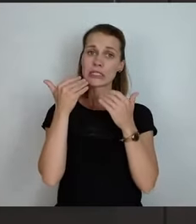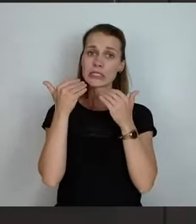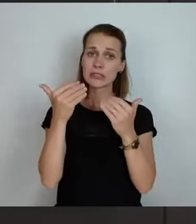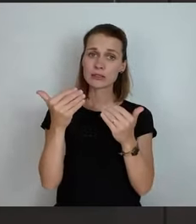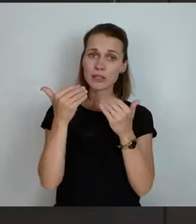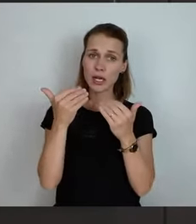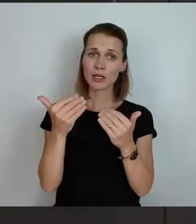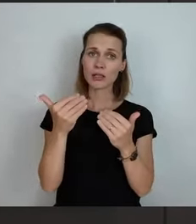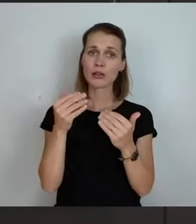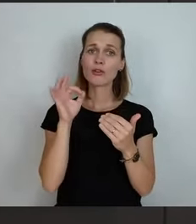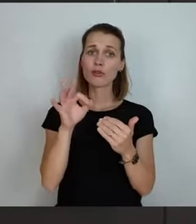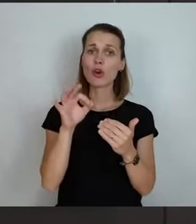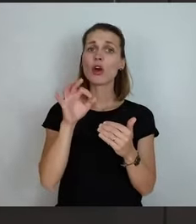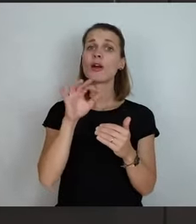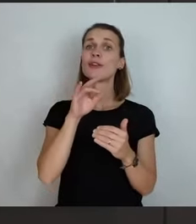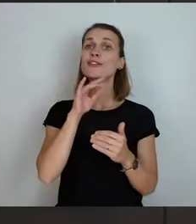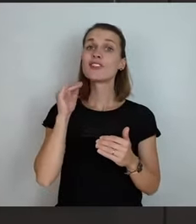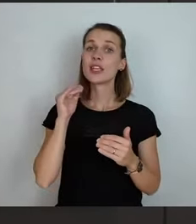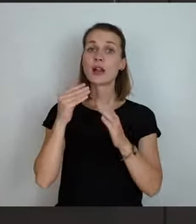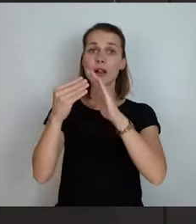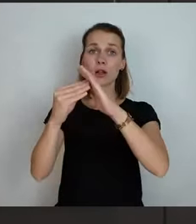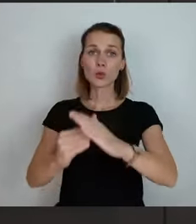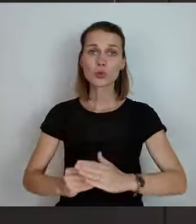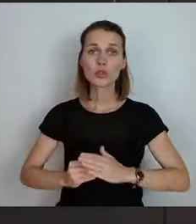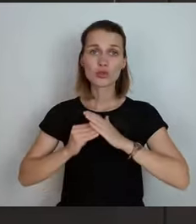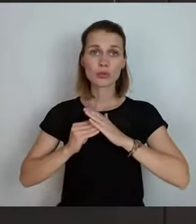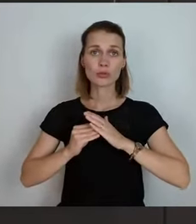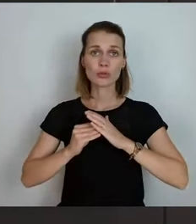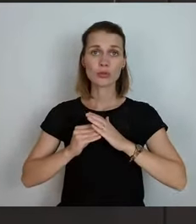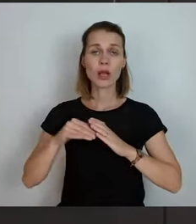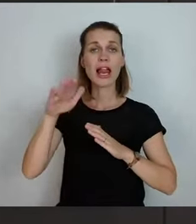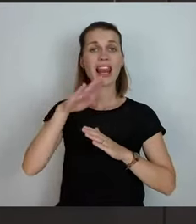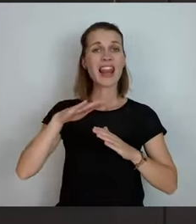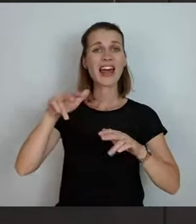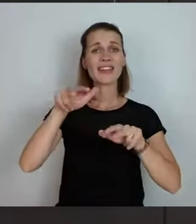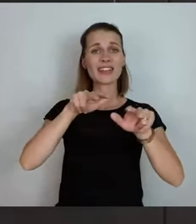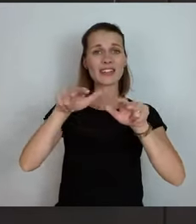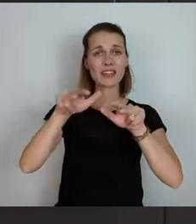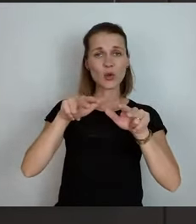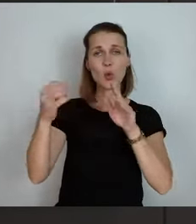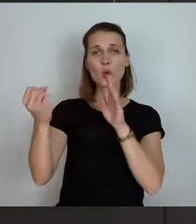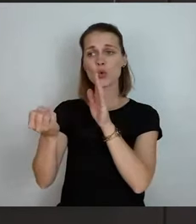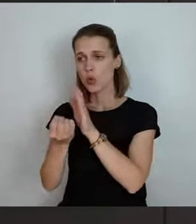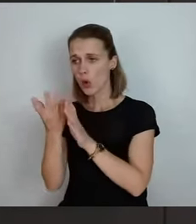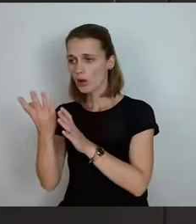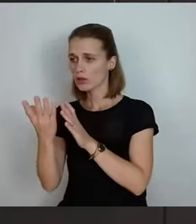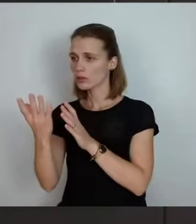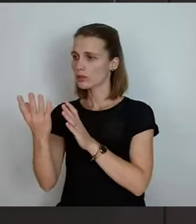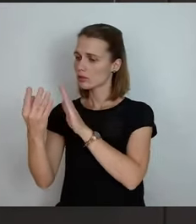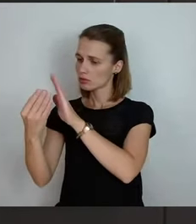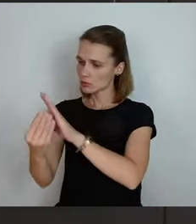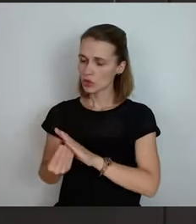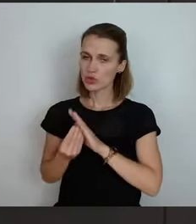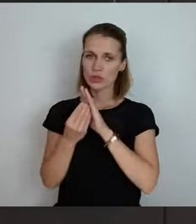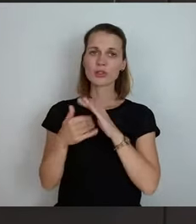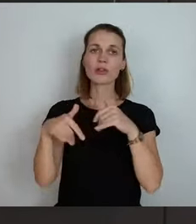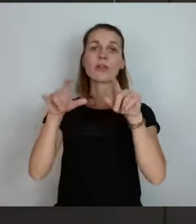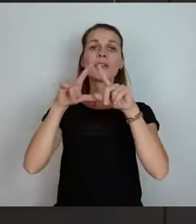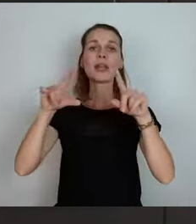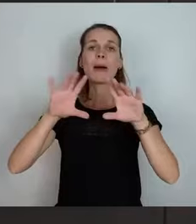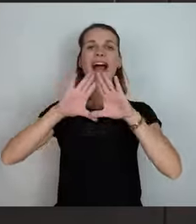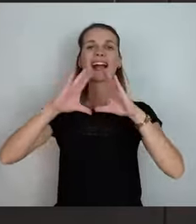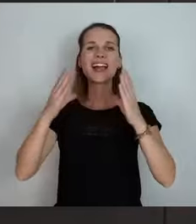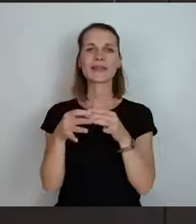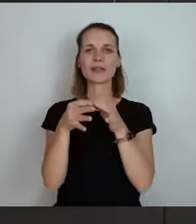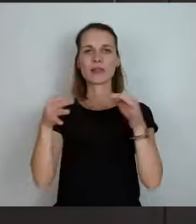vielseitigen Unterstützungen, die von Seiten der Landesregierung, aber auch von Kultus kommen, die hinsichtlich unserer Ganztagsbetreuung bestehen. Wir haben hier